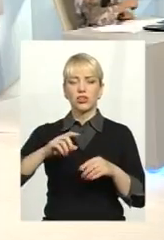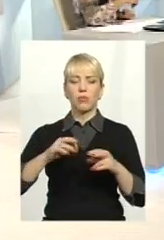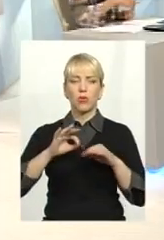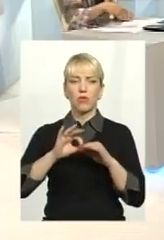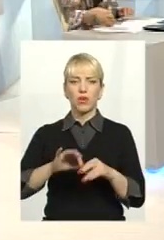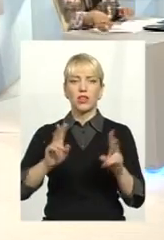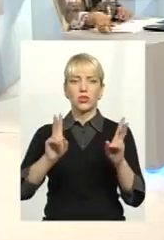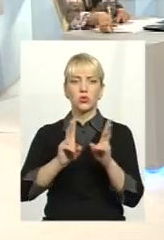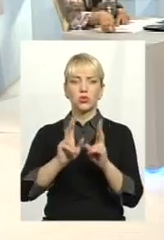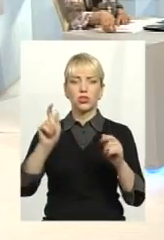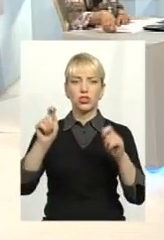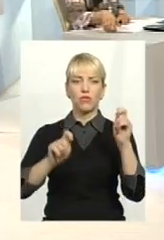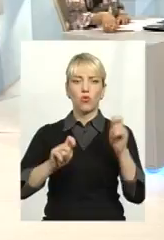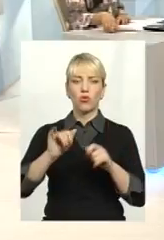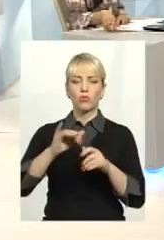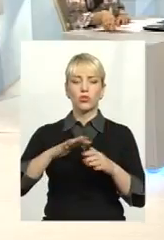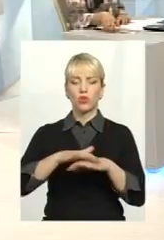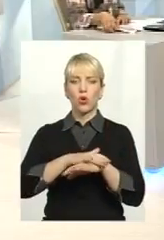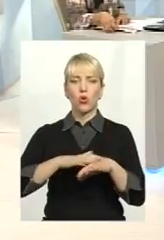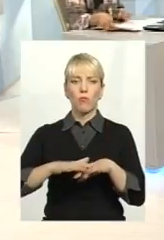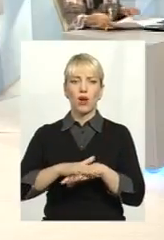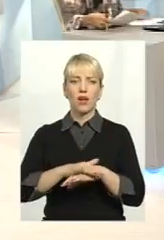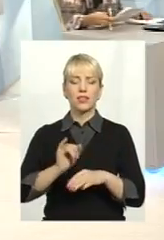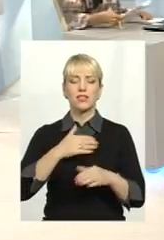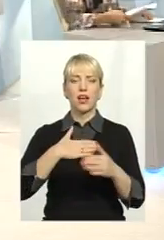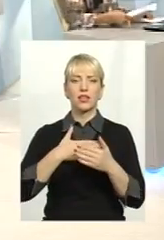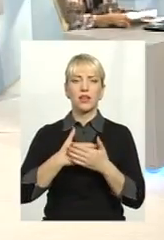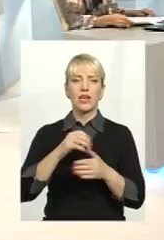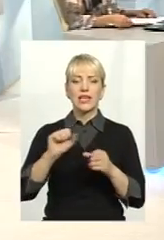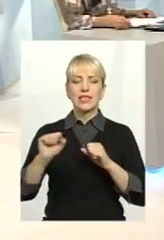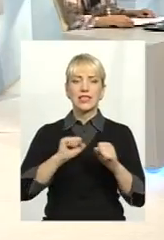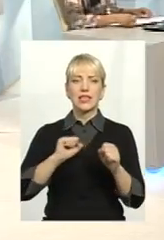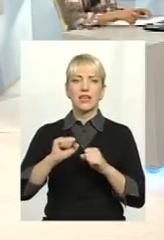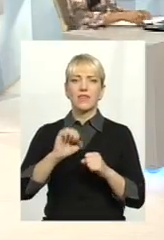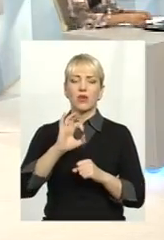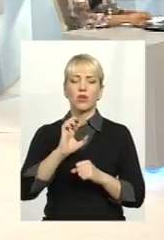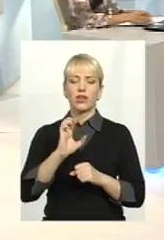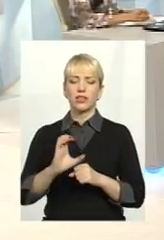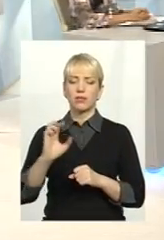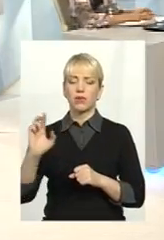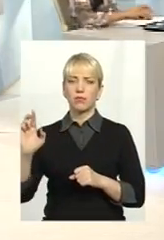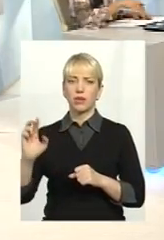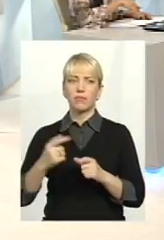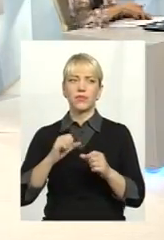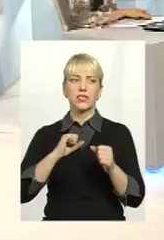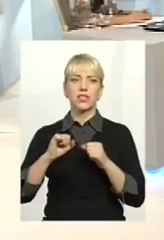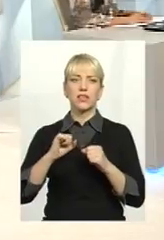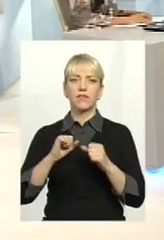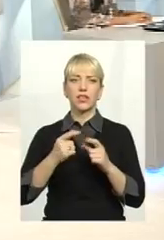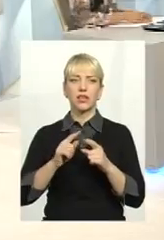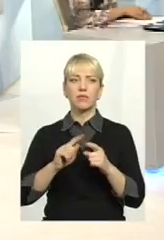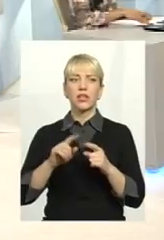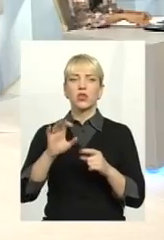з громадськістю, з активом, з керівниками ОСББ, з керівниками громадських організацій стосовно саме